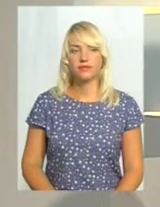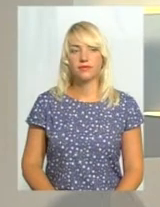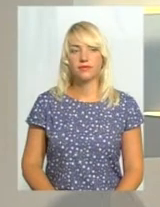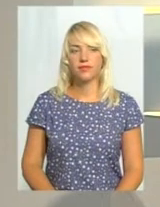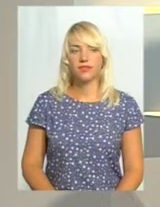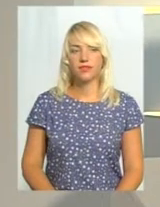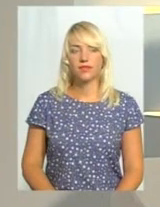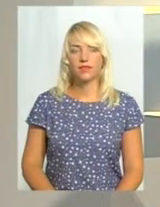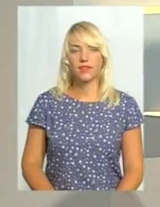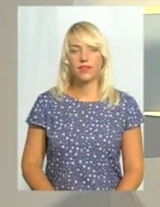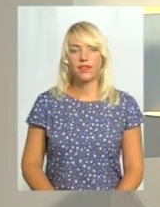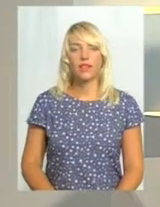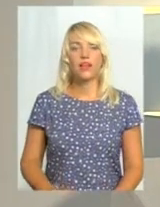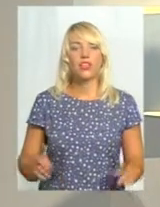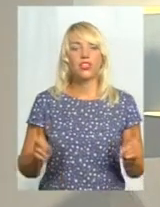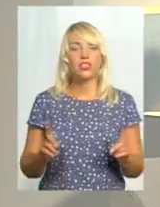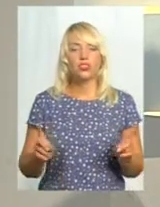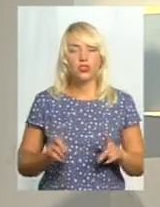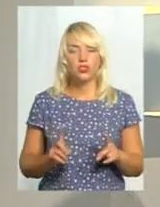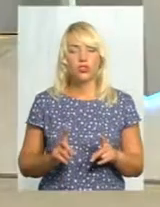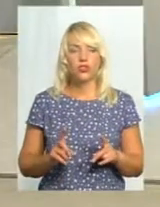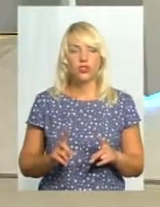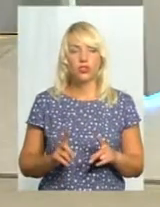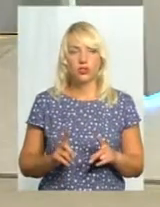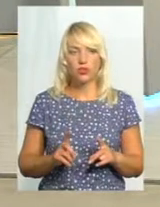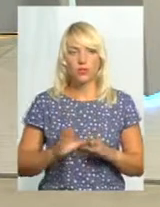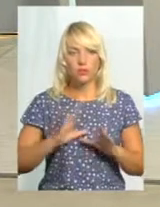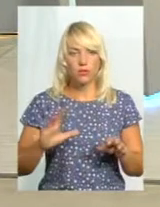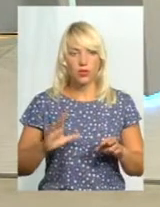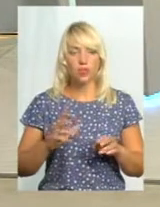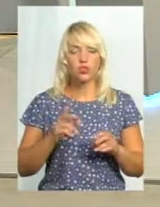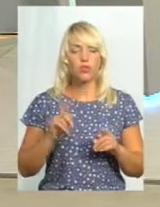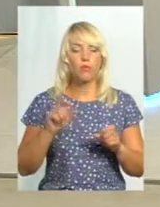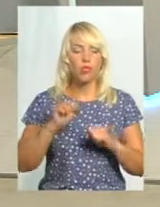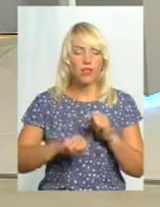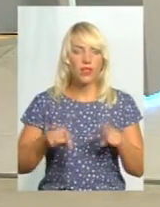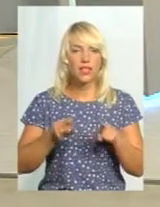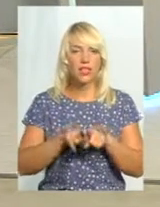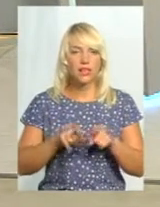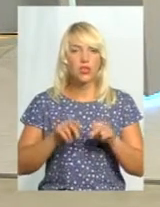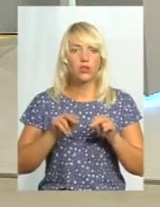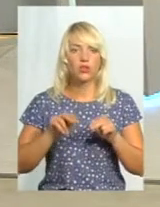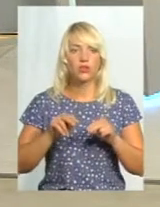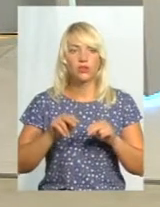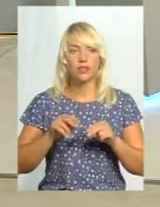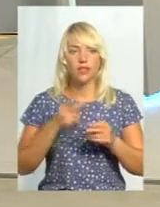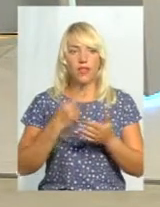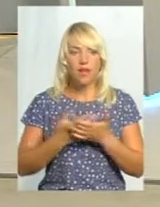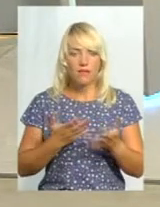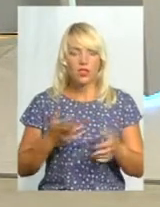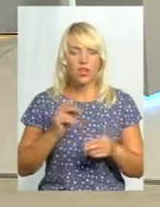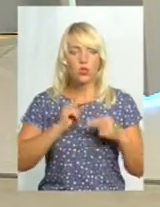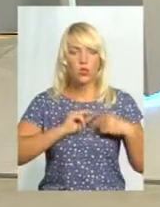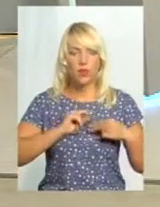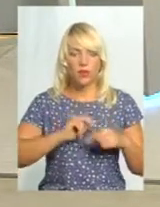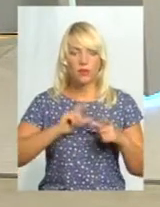Пані Оксано, щоб подолати таке виявище, як трудова міграція, сьогодні достатньо ця тема